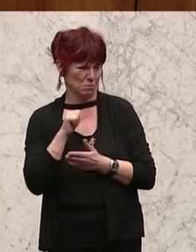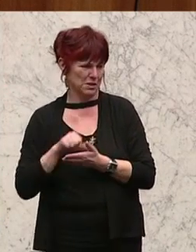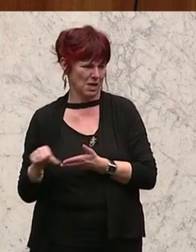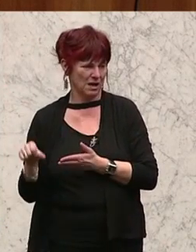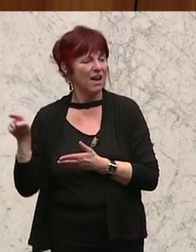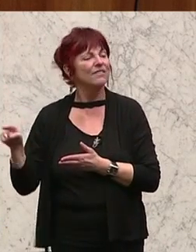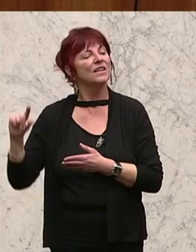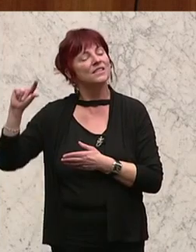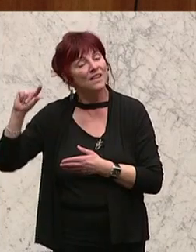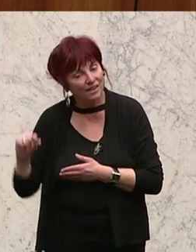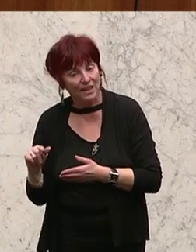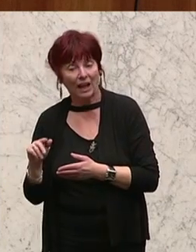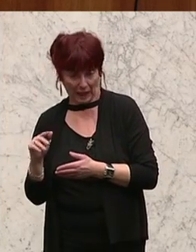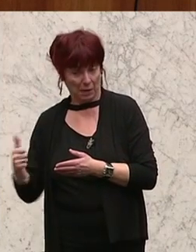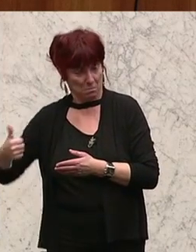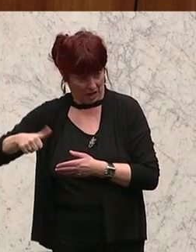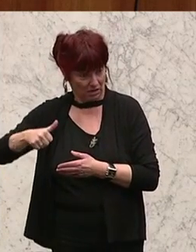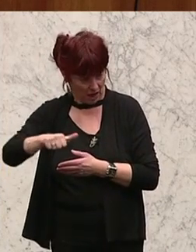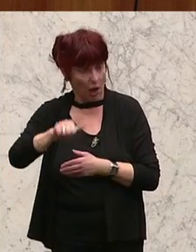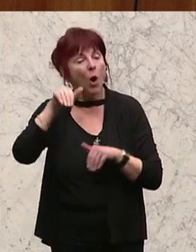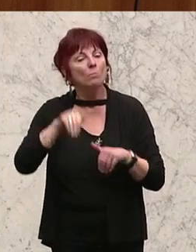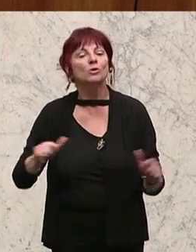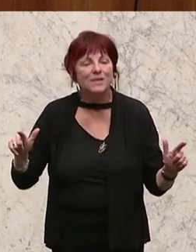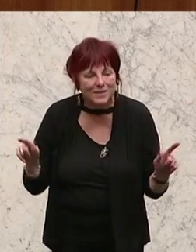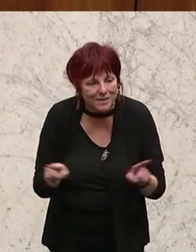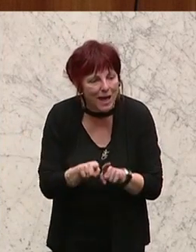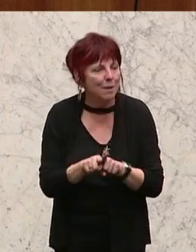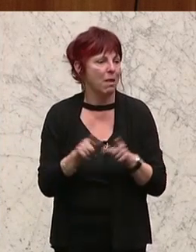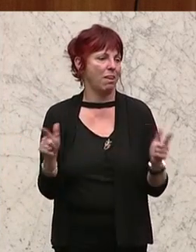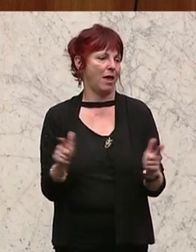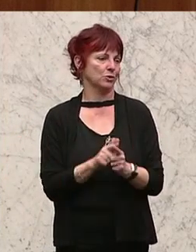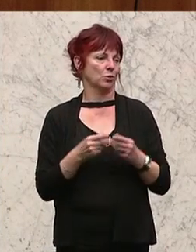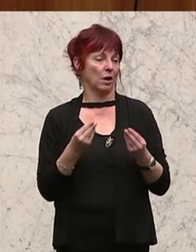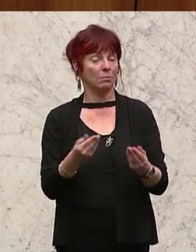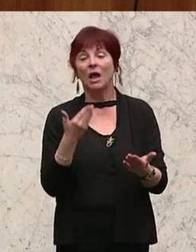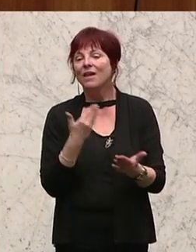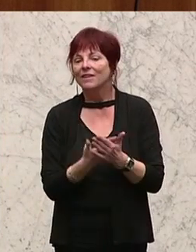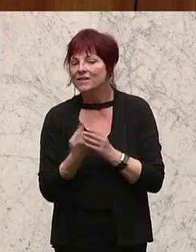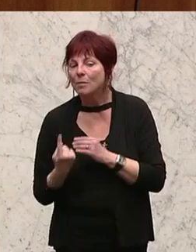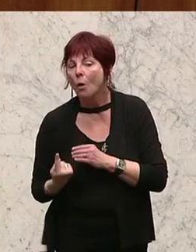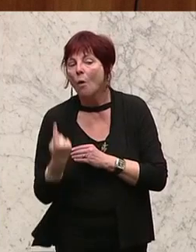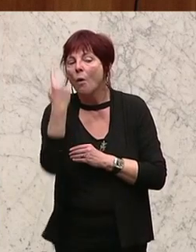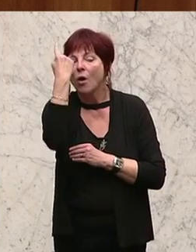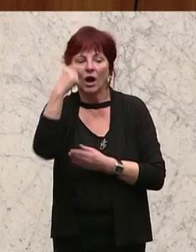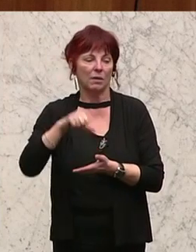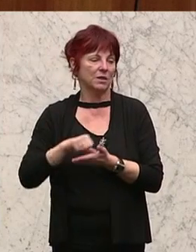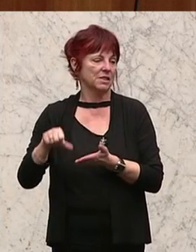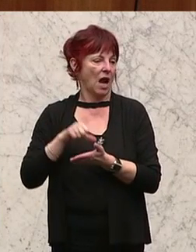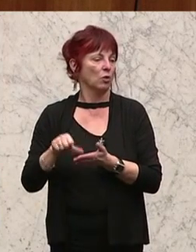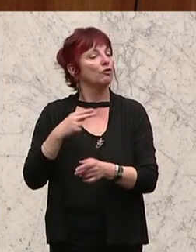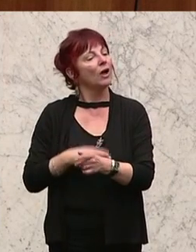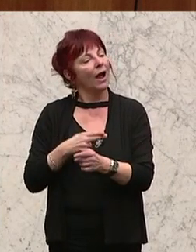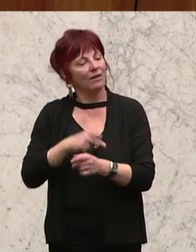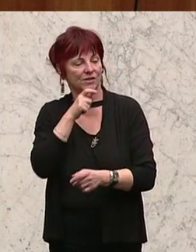Beiträgen müssen aber die gleichen Leistungen finanziert werden. Deshalb die höheren Zahlungen für die Krankenversicherung der Bauernpensionisten.